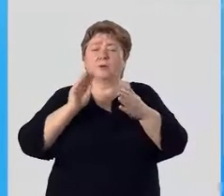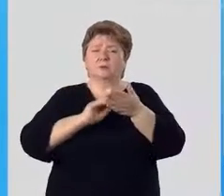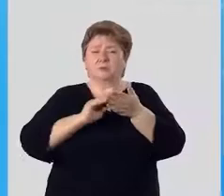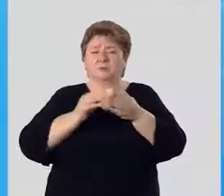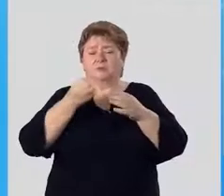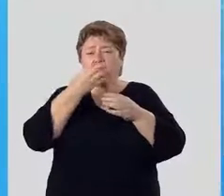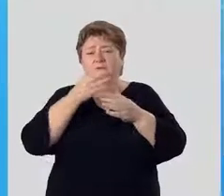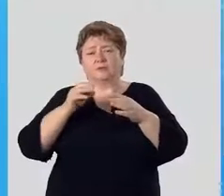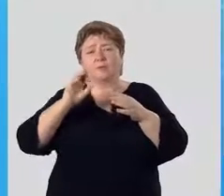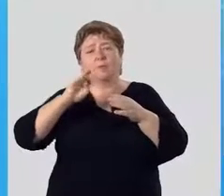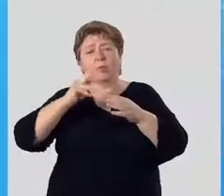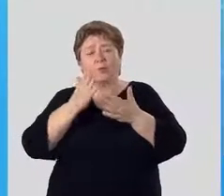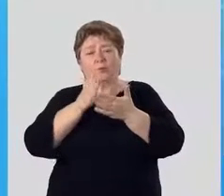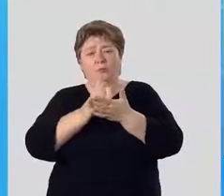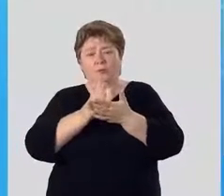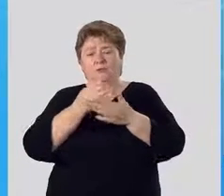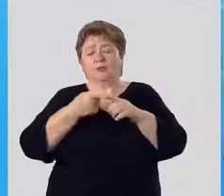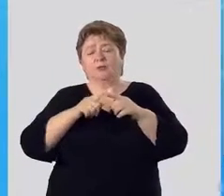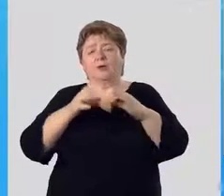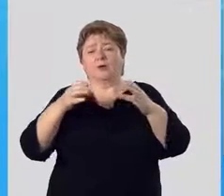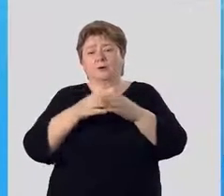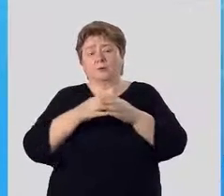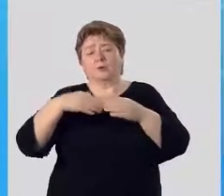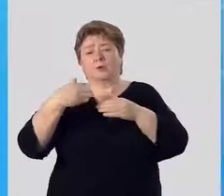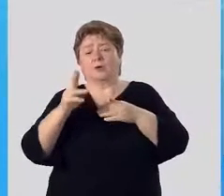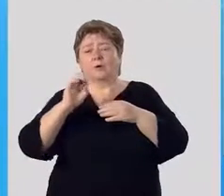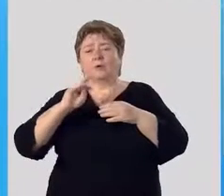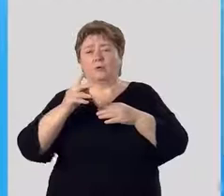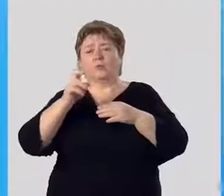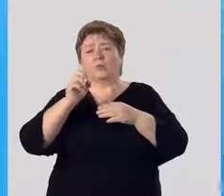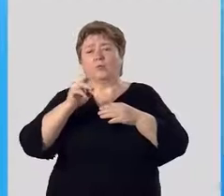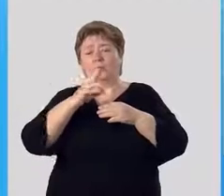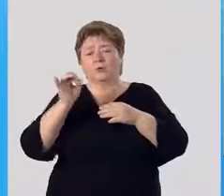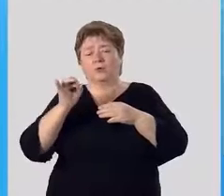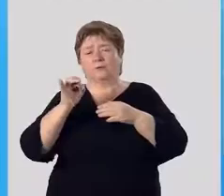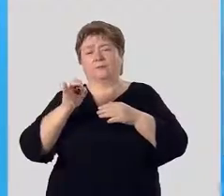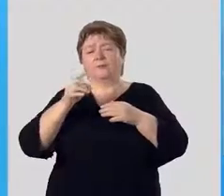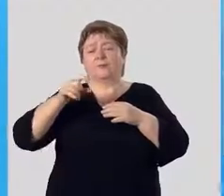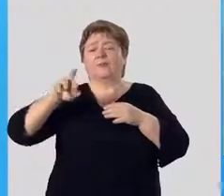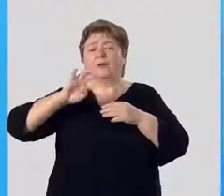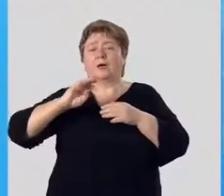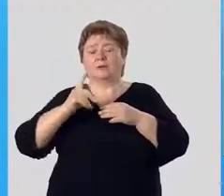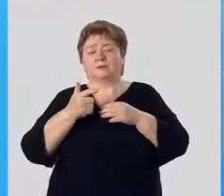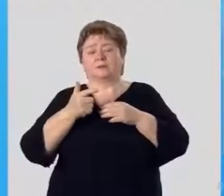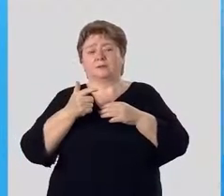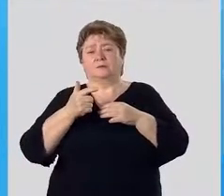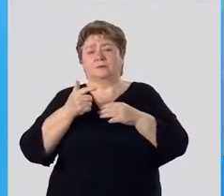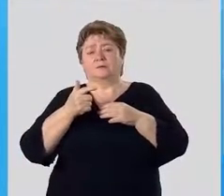цветут и плодоносят. К этой группе относятся клены, буки, ясени,